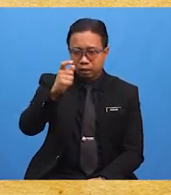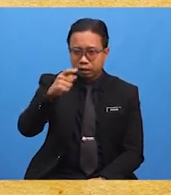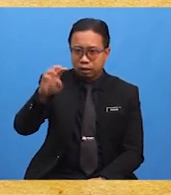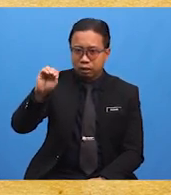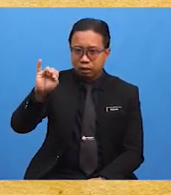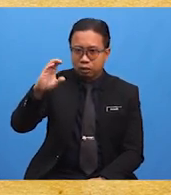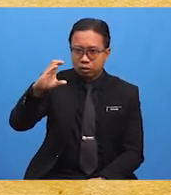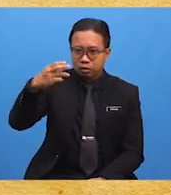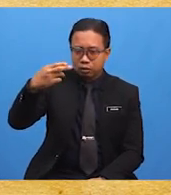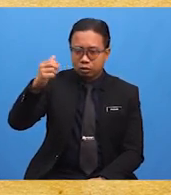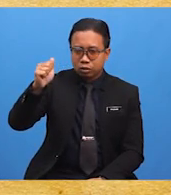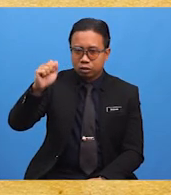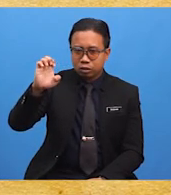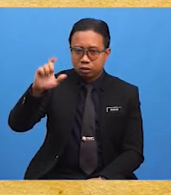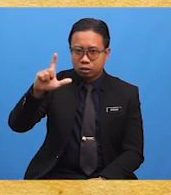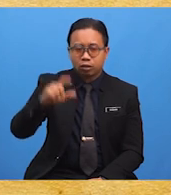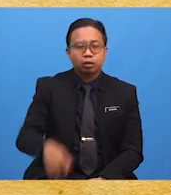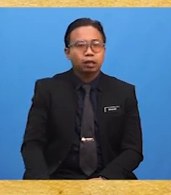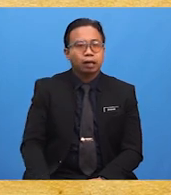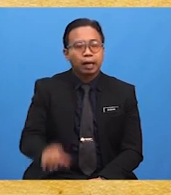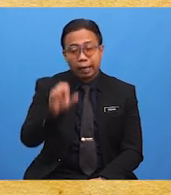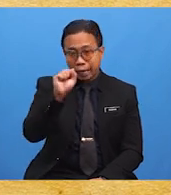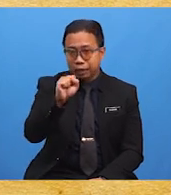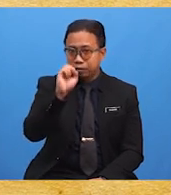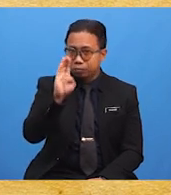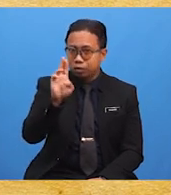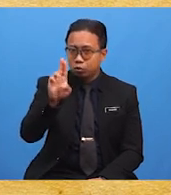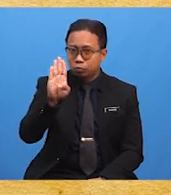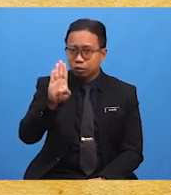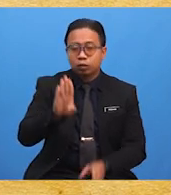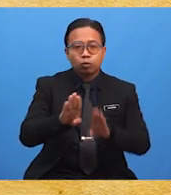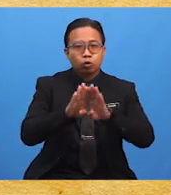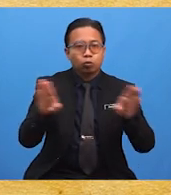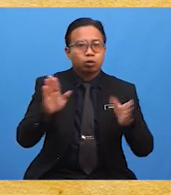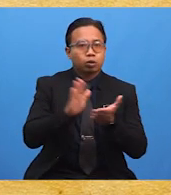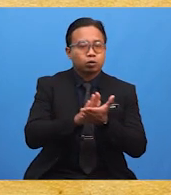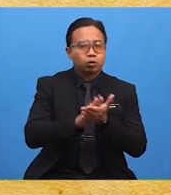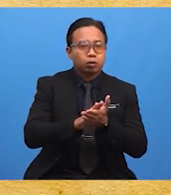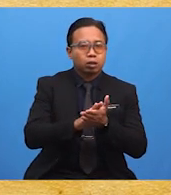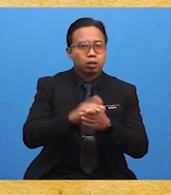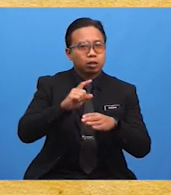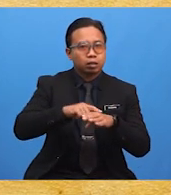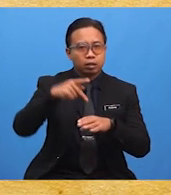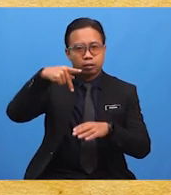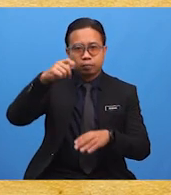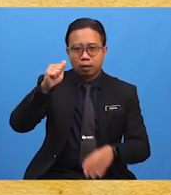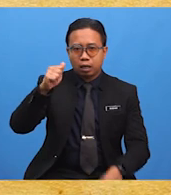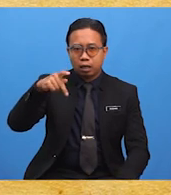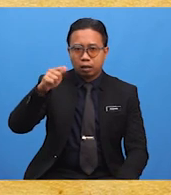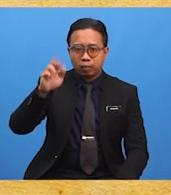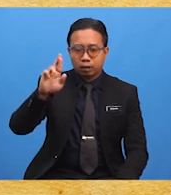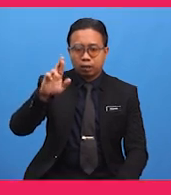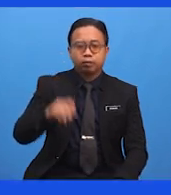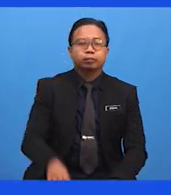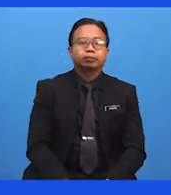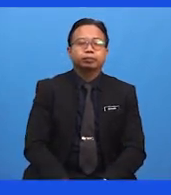Selain itu Syarikat Borneo Utara British juga mempukar sekolah Melayu di Papar dan Kota Belut.